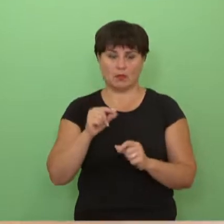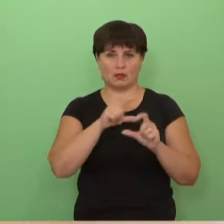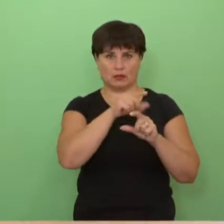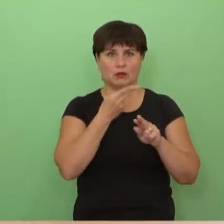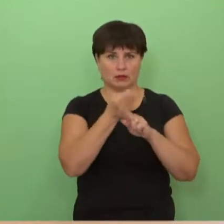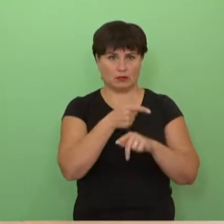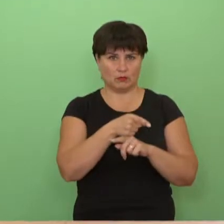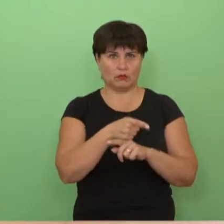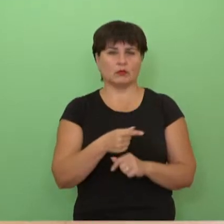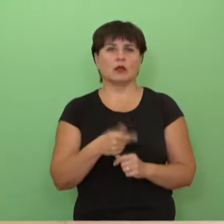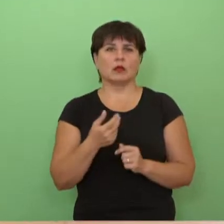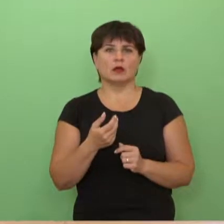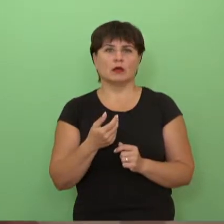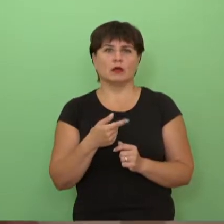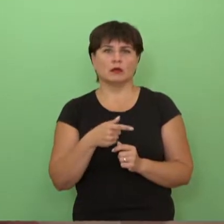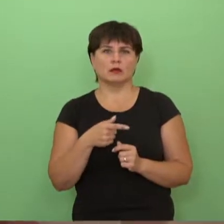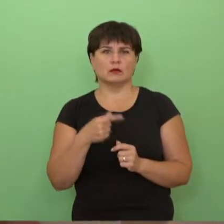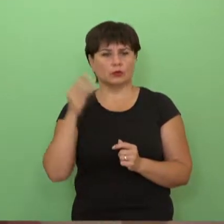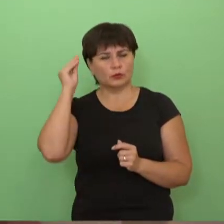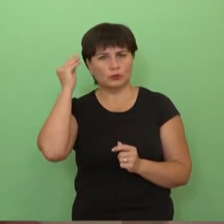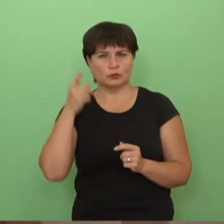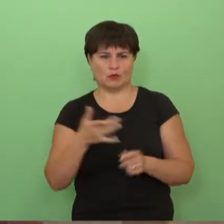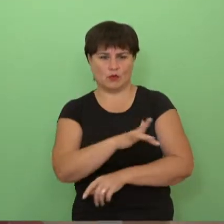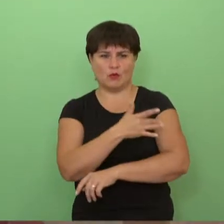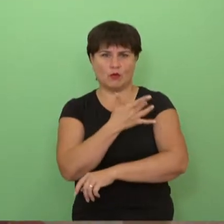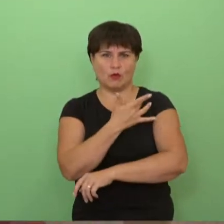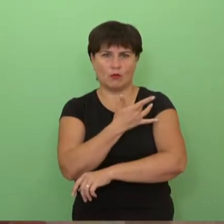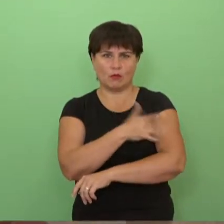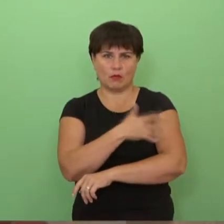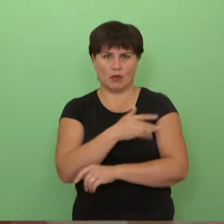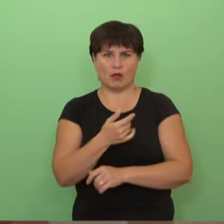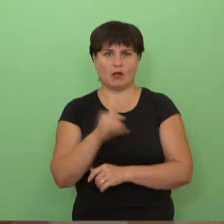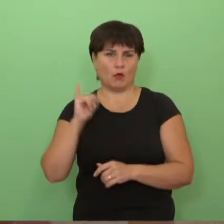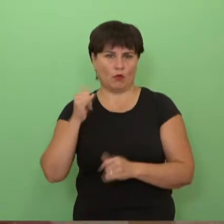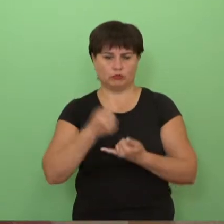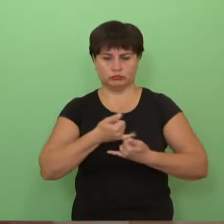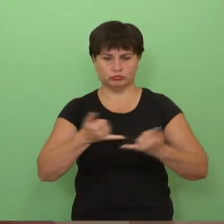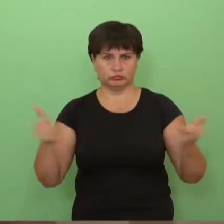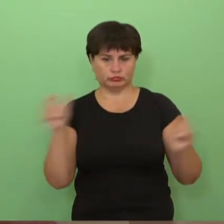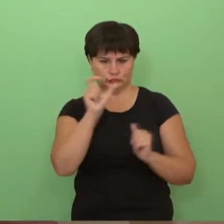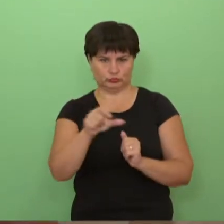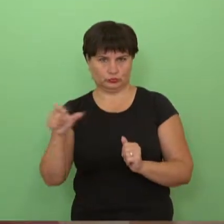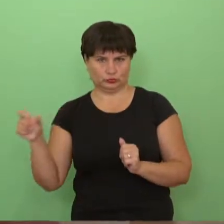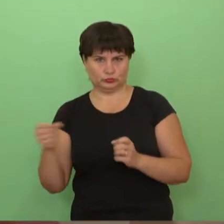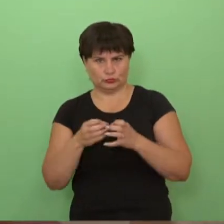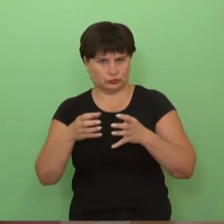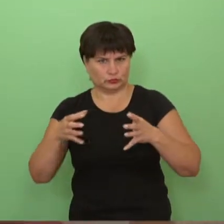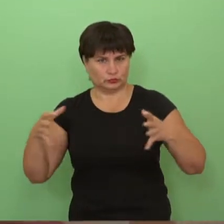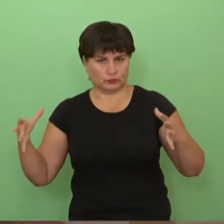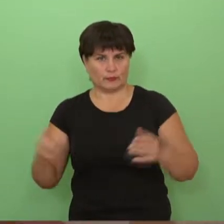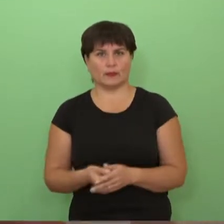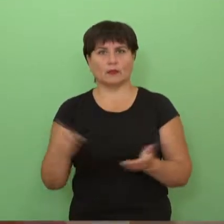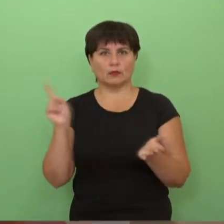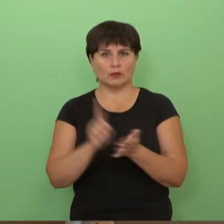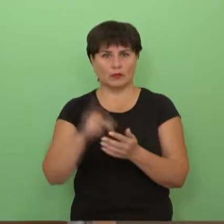įstaiga yra suinteresuota teikti, kuo kokį biškesnės paslaugas, vis didesniam gyventojų skaičiui, nes reikia ne